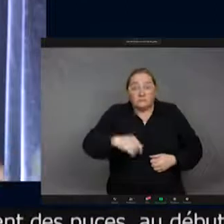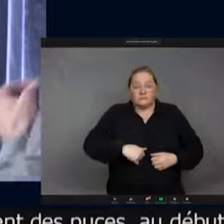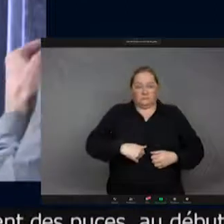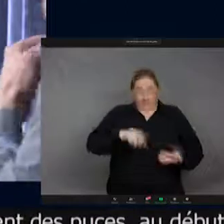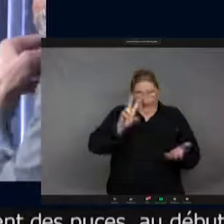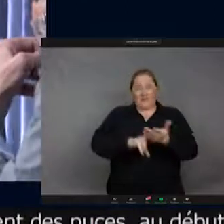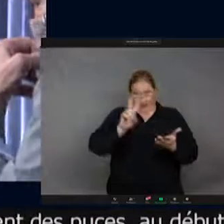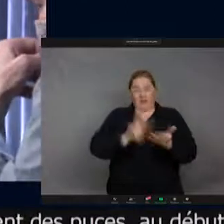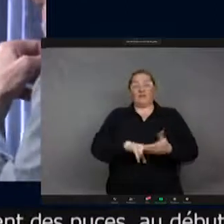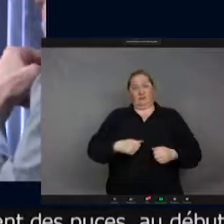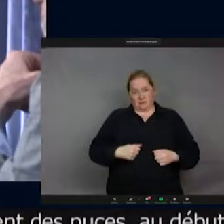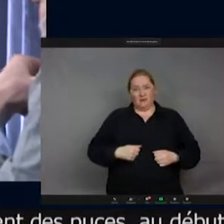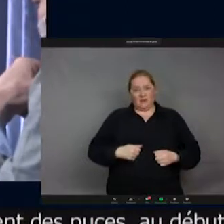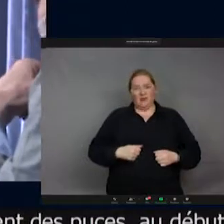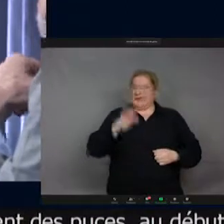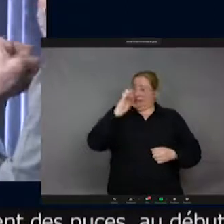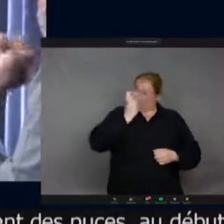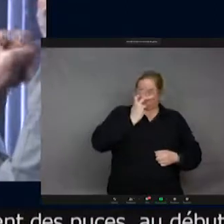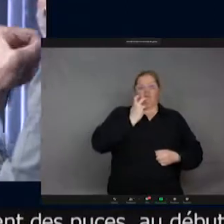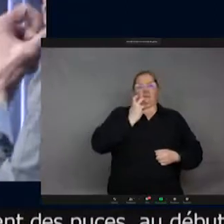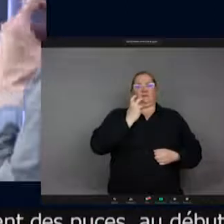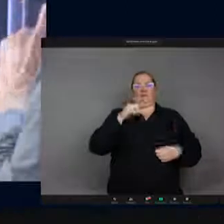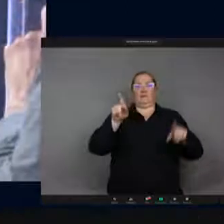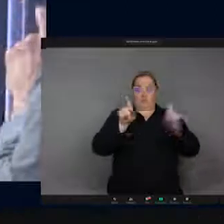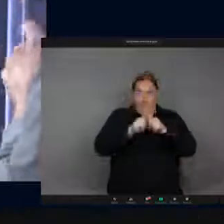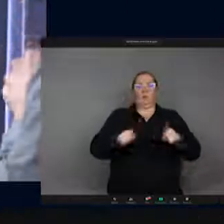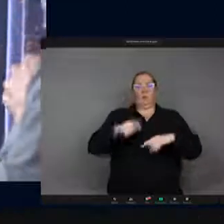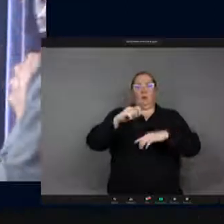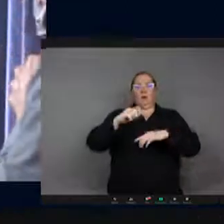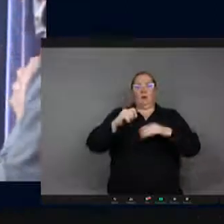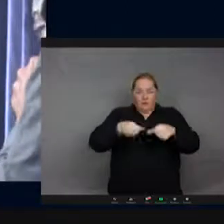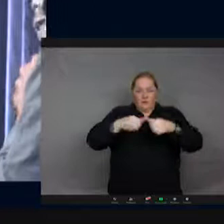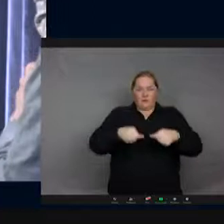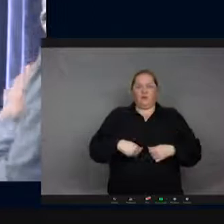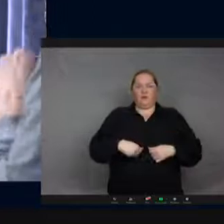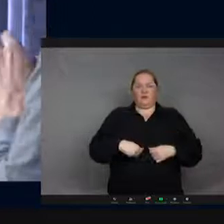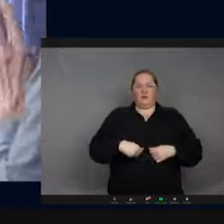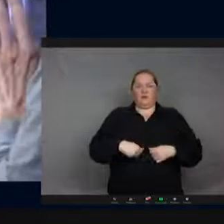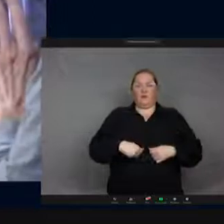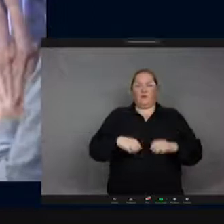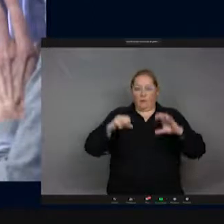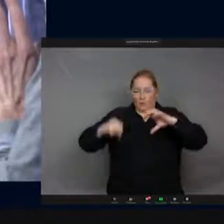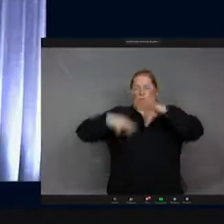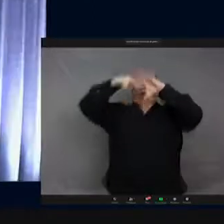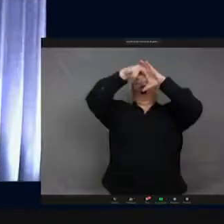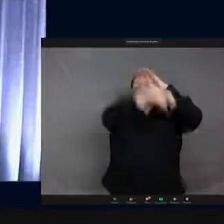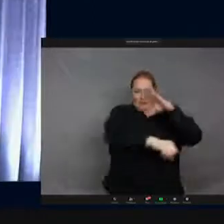y des vrais puces. y avait des vrais cirques de puces, oui. Est-ce qu'elles étaient obligées de sauter, tout ça, non ? Elles le faisaient peut-être pour manger. là,